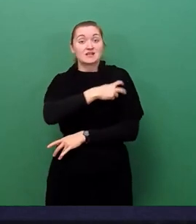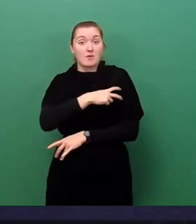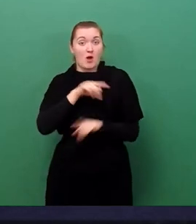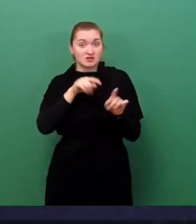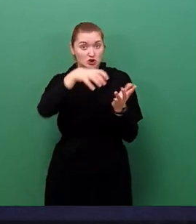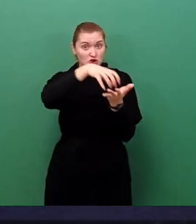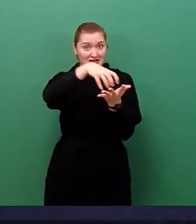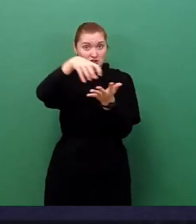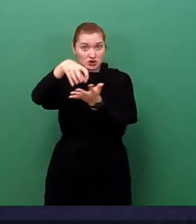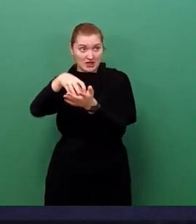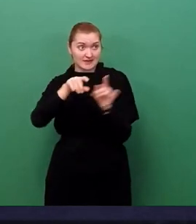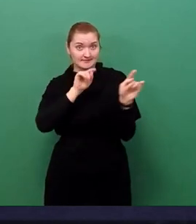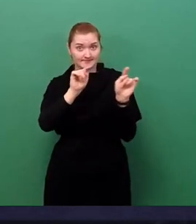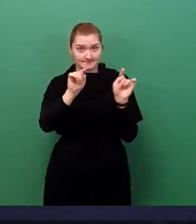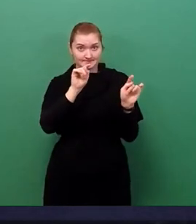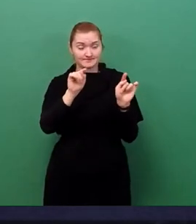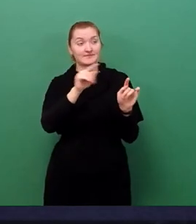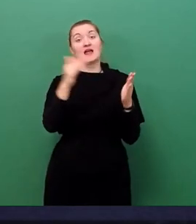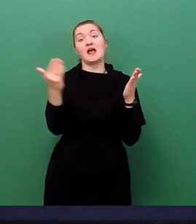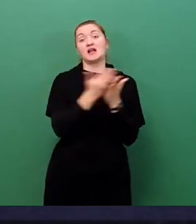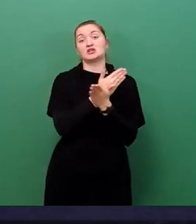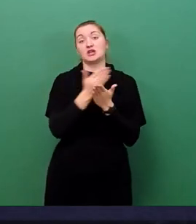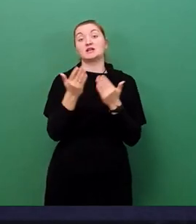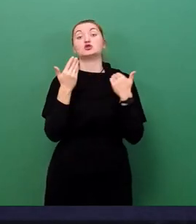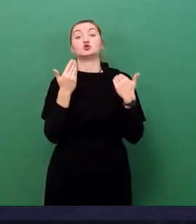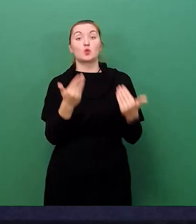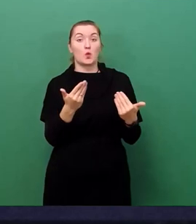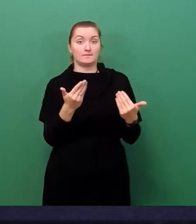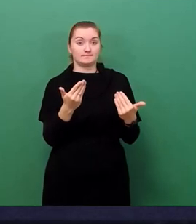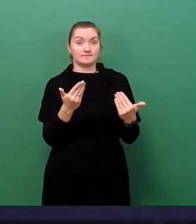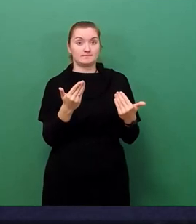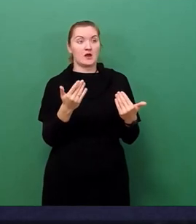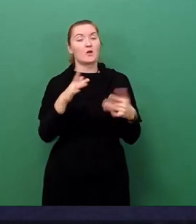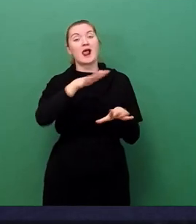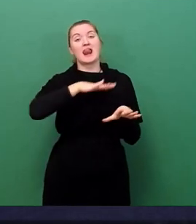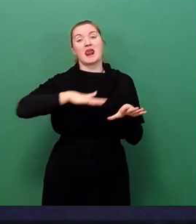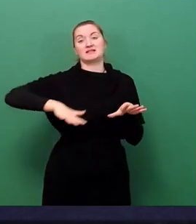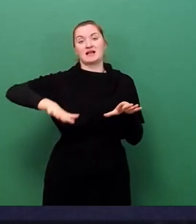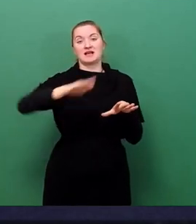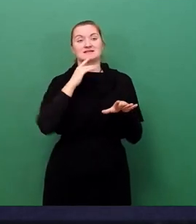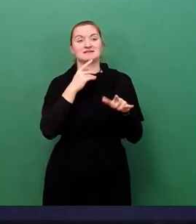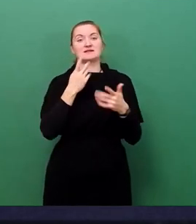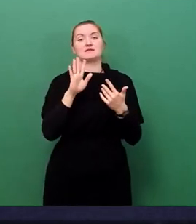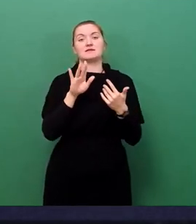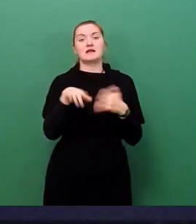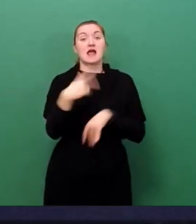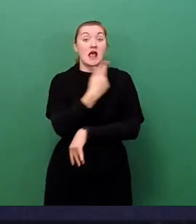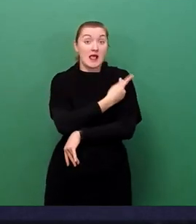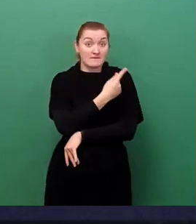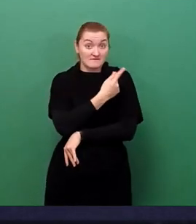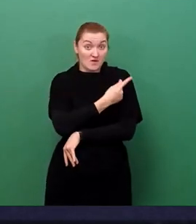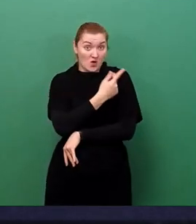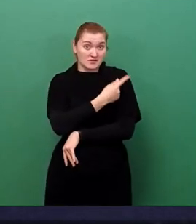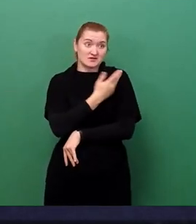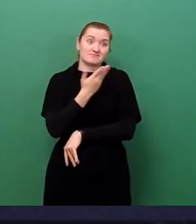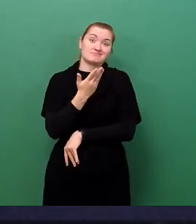haben sich dafür entschieden. Das ist auch ein Landkreis, der die niedrigste Durchimpfung in Sachsen aufweist.